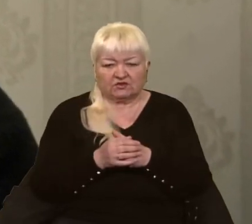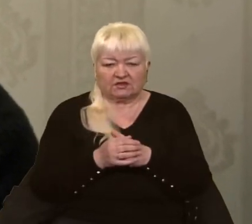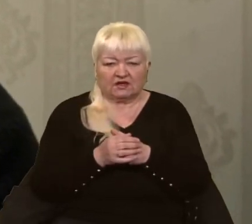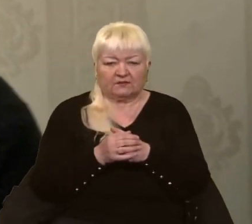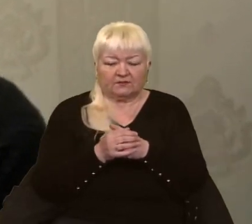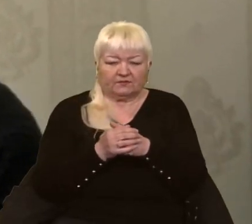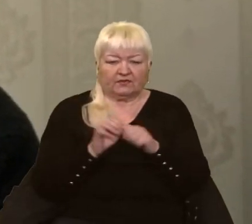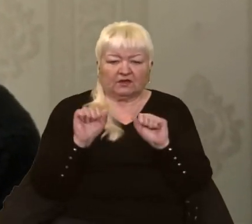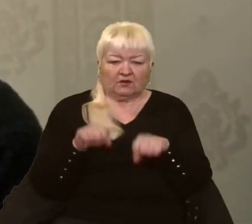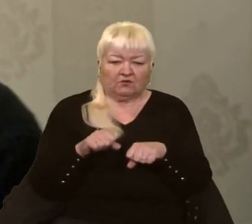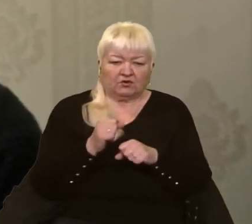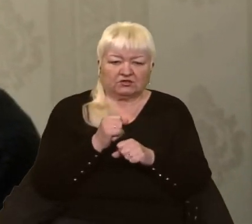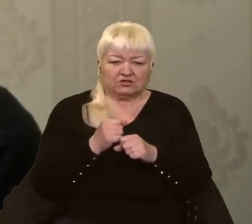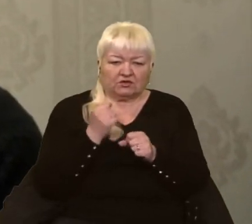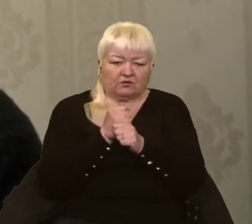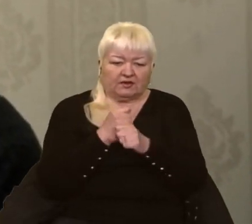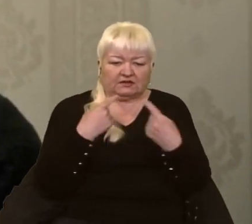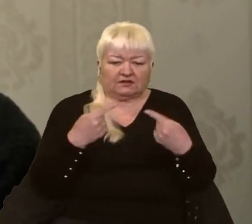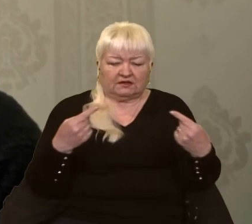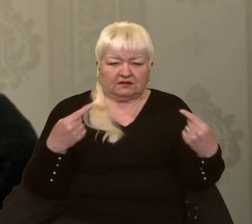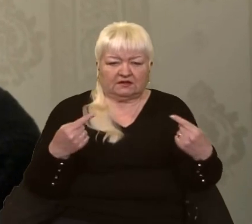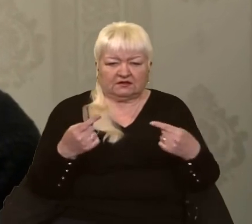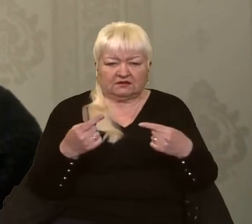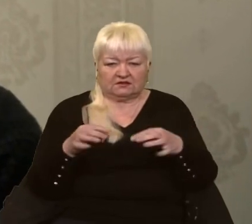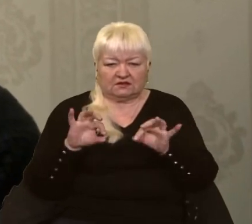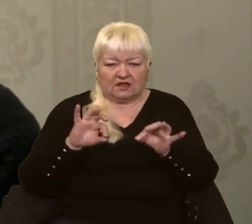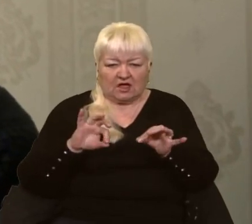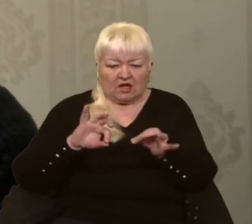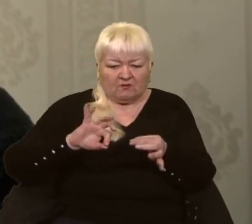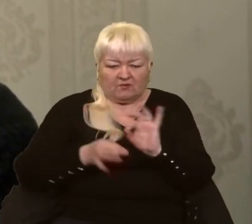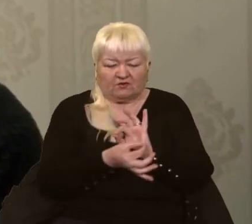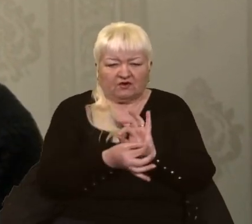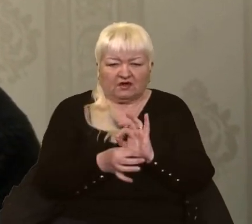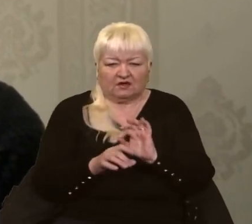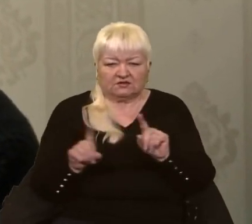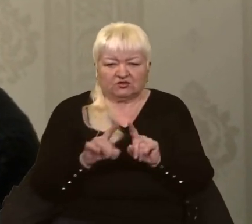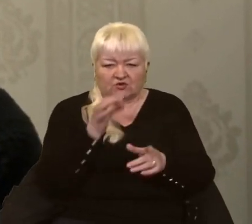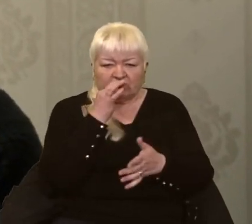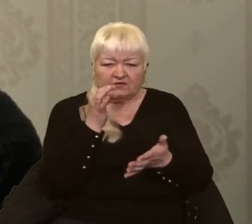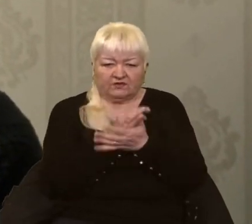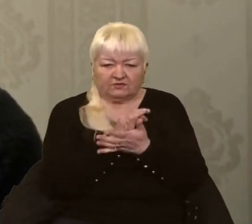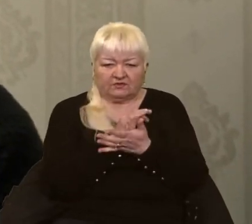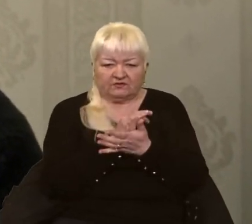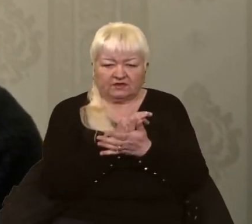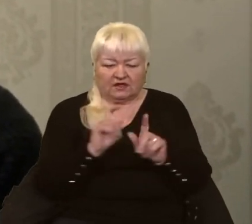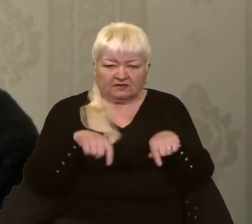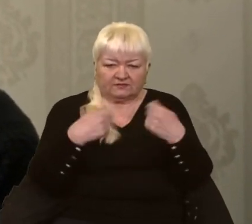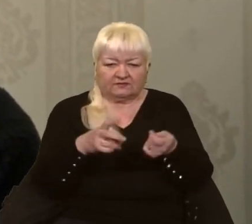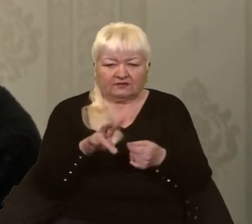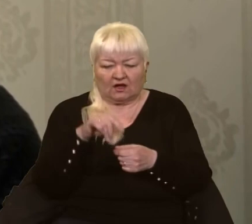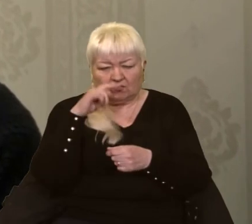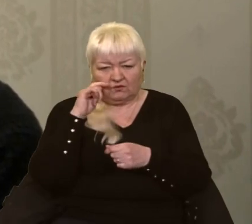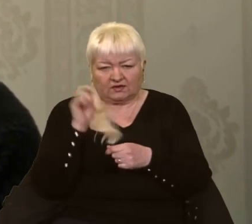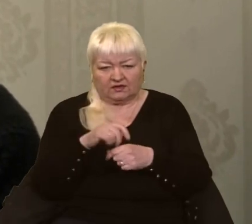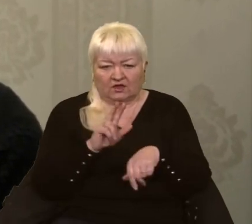може вдатися до певних провокацій з тим, щоб подальшу відповідальність перекласти на українську сторону. Відповідно,